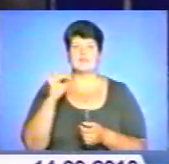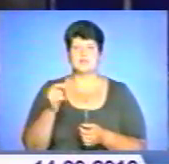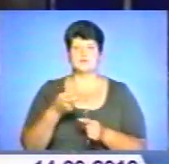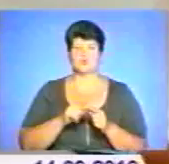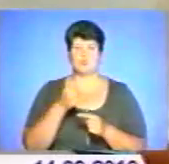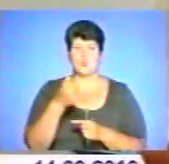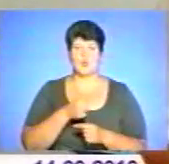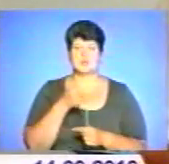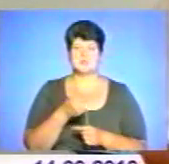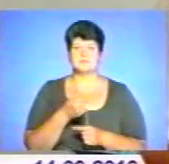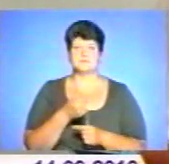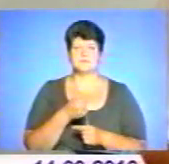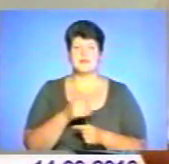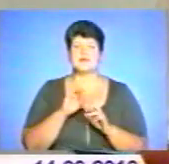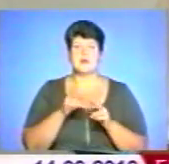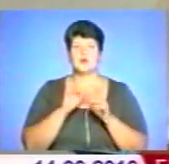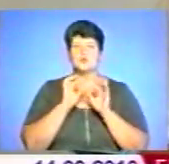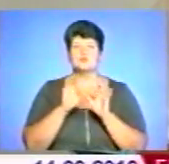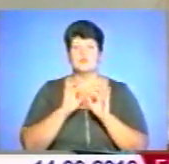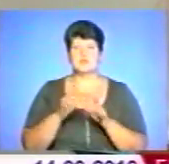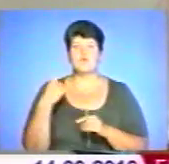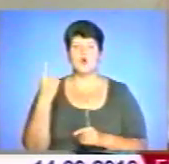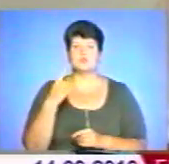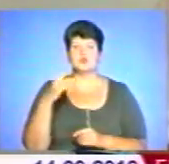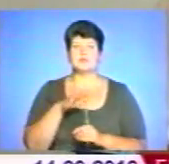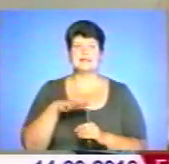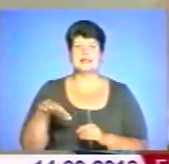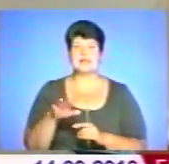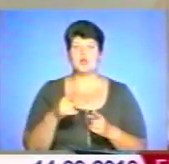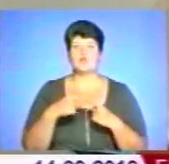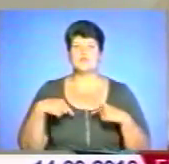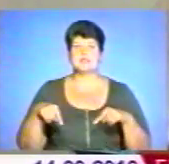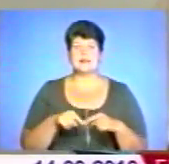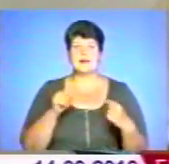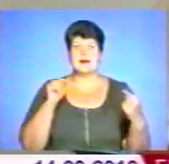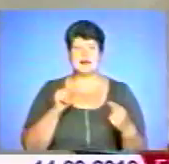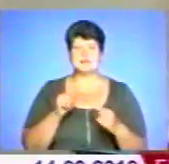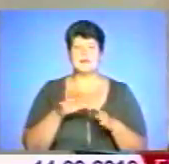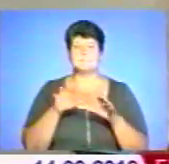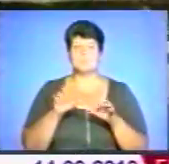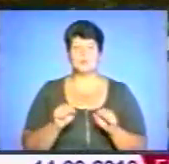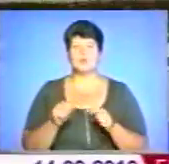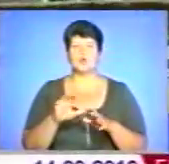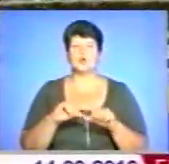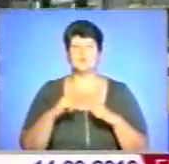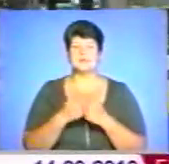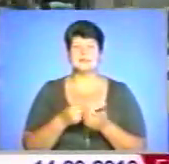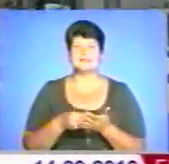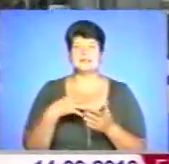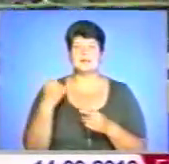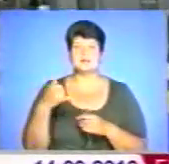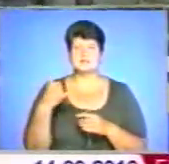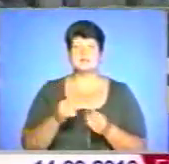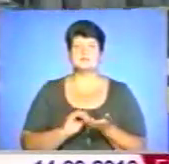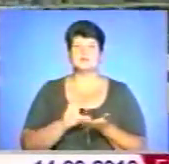у сюжеті. Як розповіли в обласному територіальному відділенні Антимонопольного комітету, ціни на бензин зросли